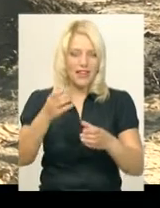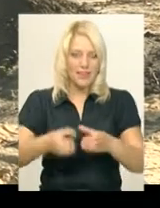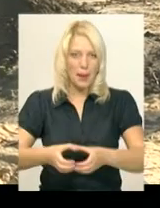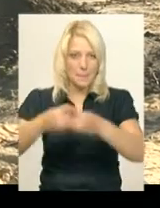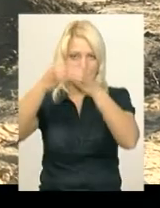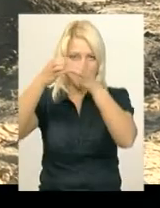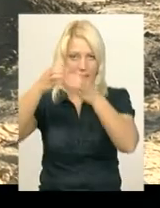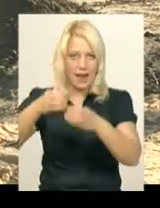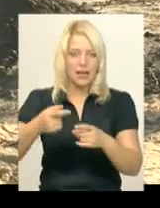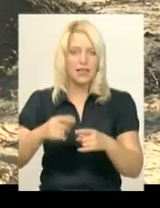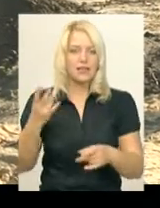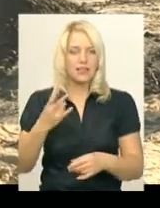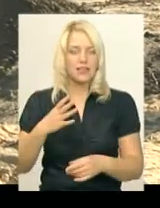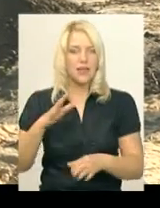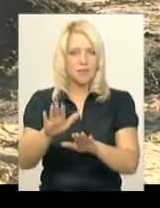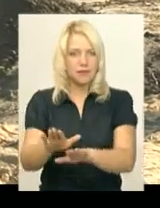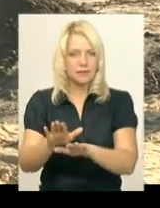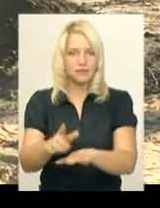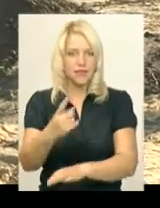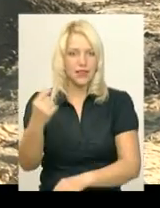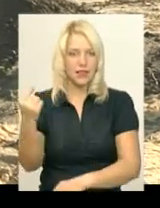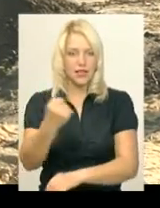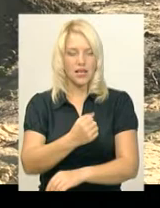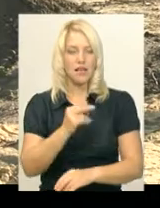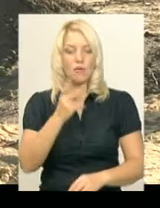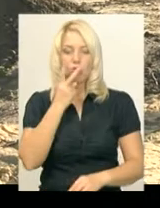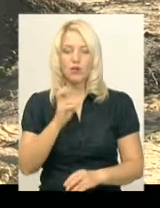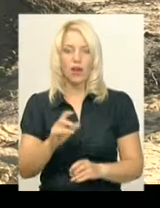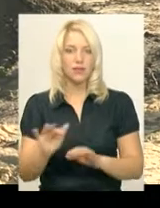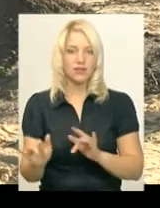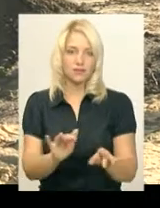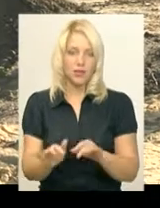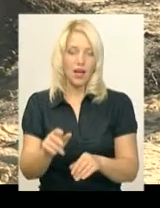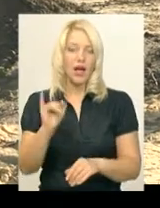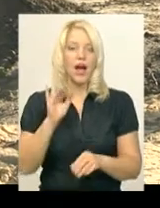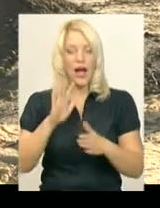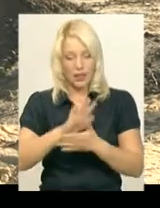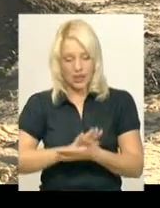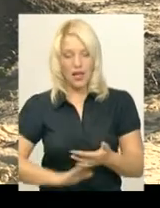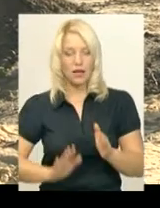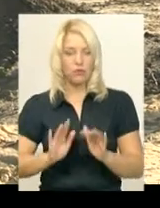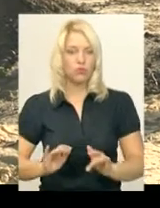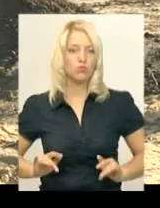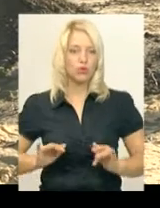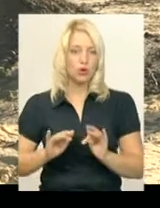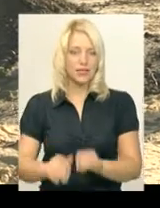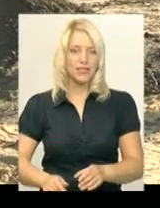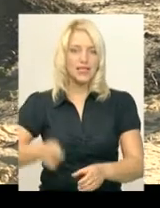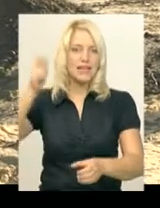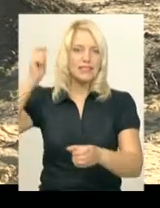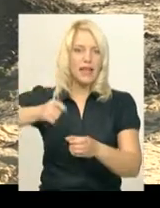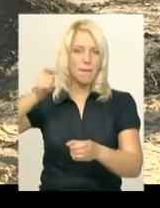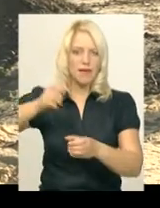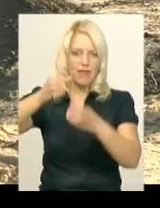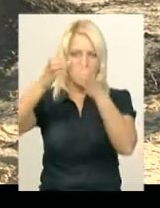їх витримати одну неділю, як вони себе будуть вести. А далі вже піде процес забивання паль